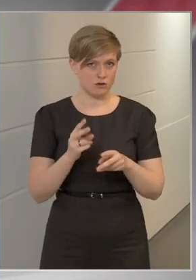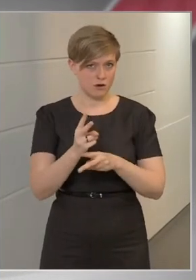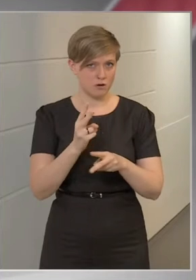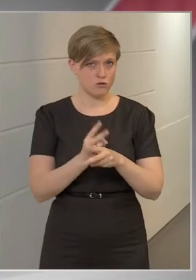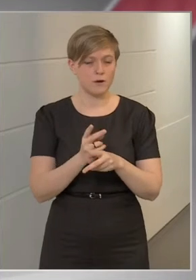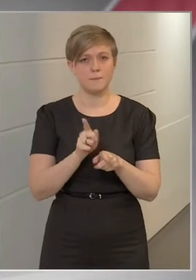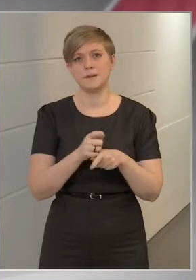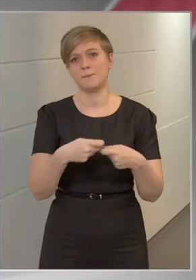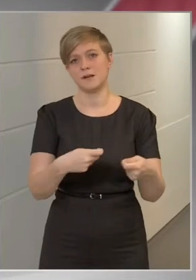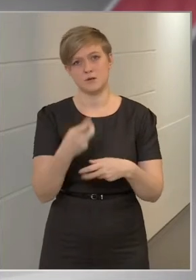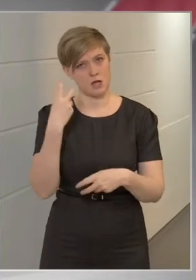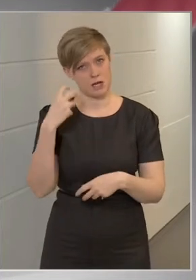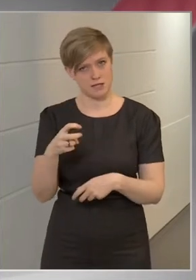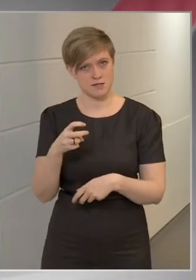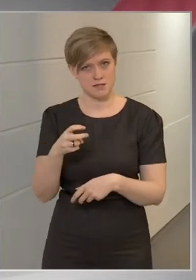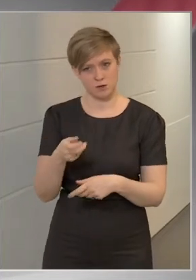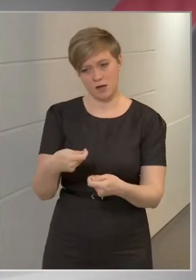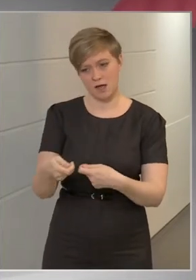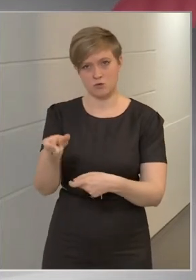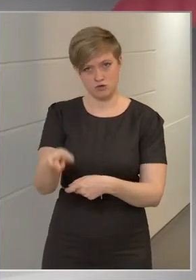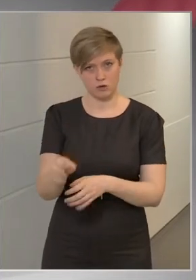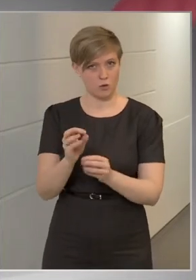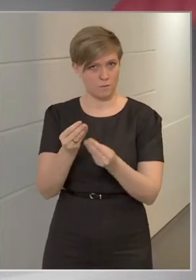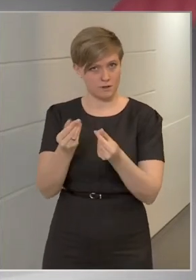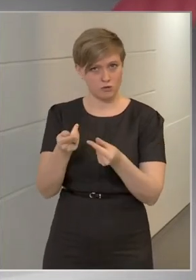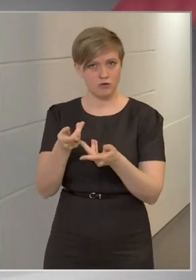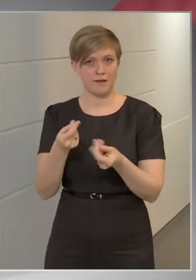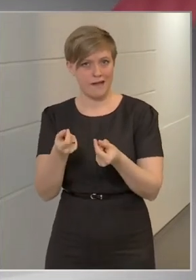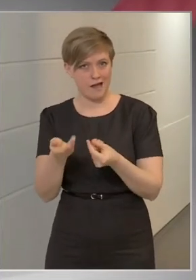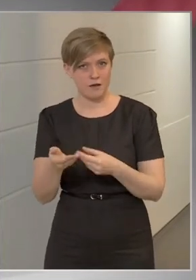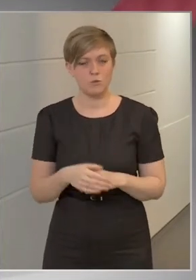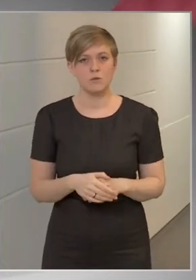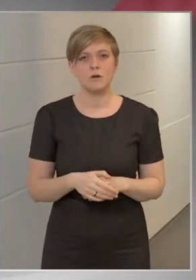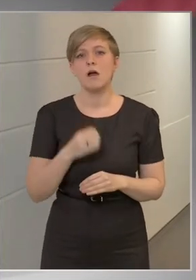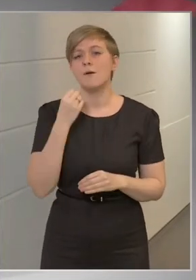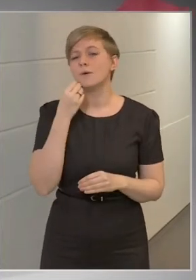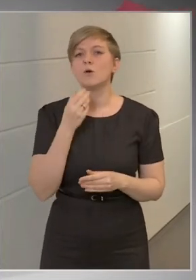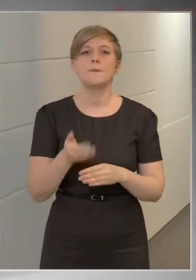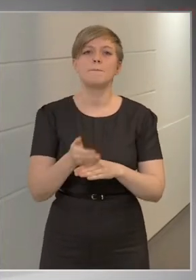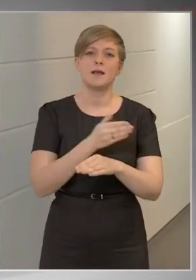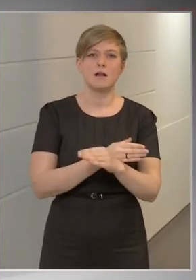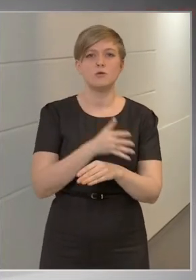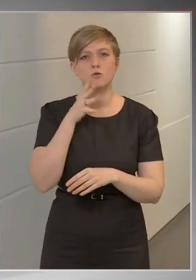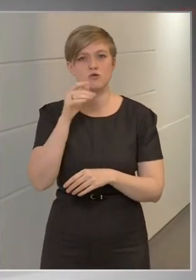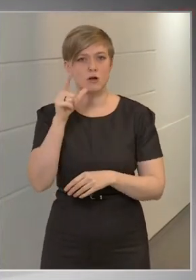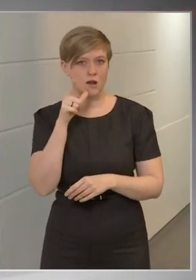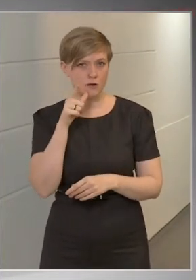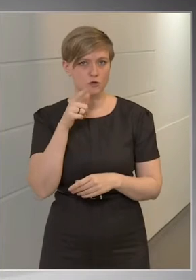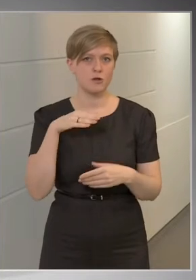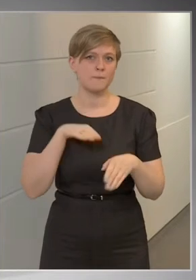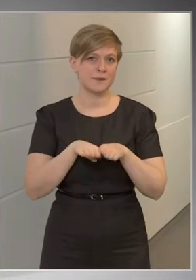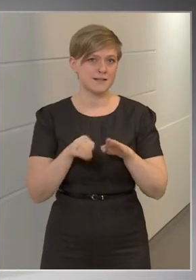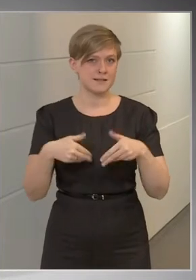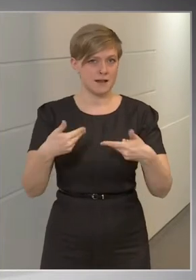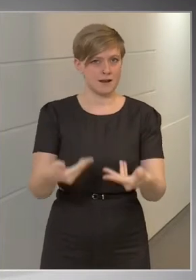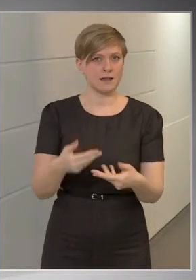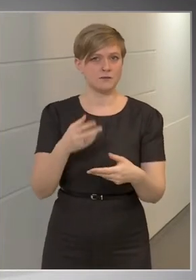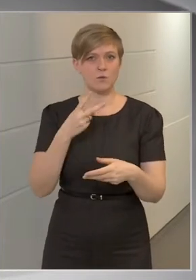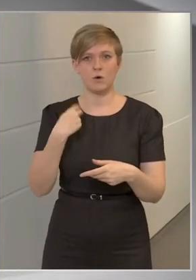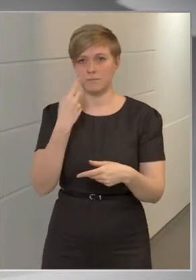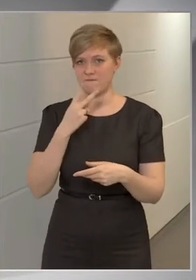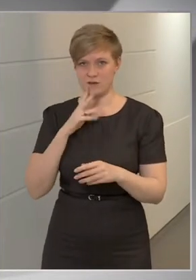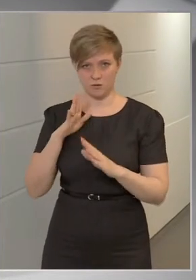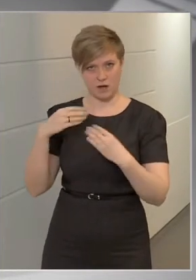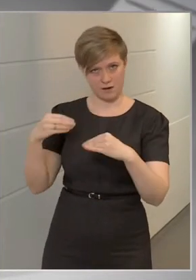amikor a piacon elhiszük a kofának, hogy jó minőségű az áru? Amikor, illetve mielőtt Kósa Lajos mészter lett Orbán Viktornak,